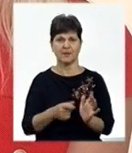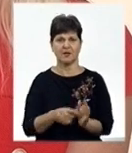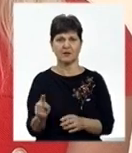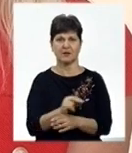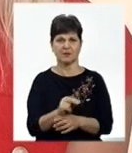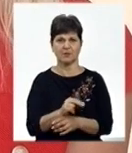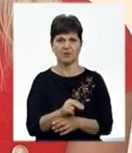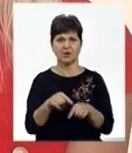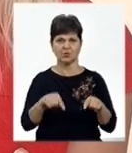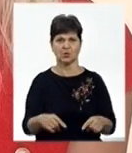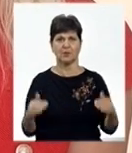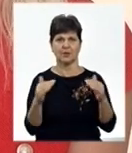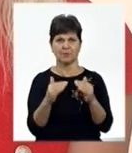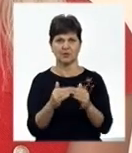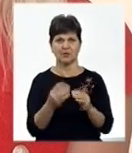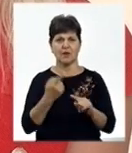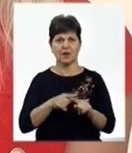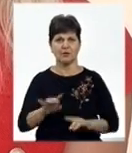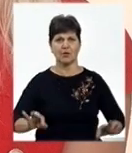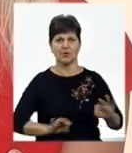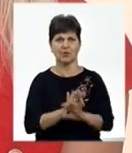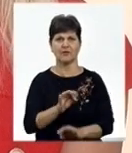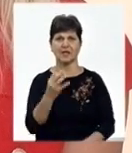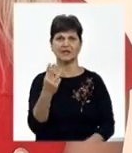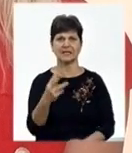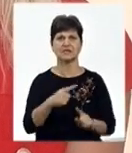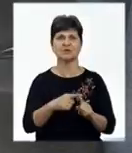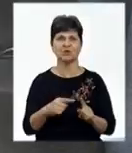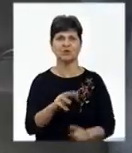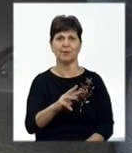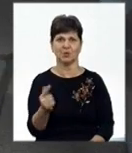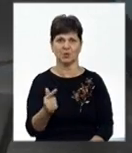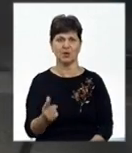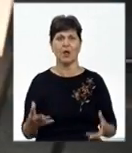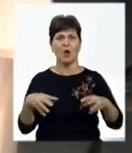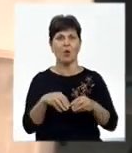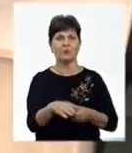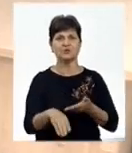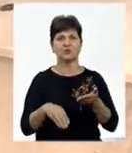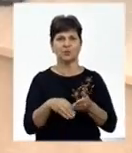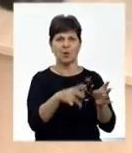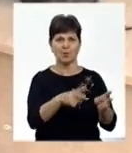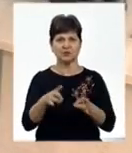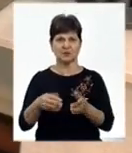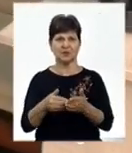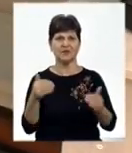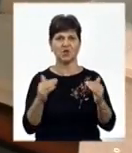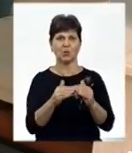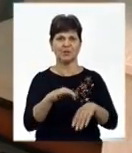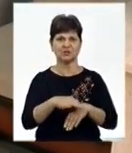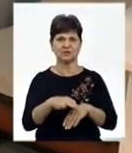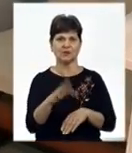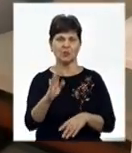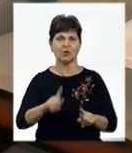ремонту цього приміщення. Це проєкт 3,5 мільйони гривень. Комплексну допомогу постраждалим від домашнього насильства